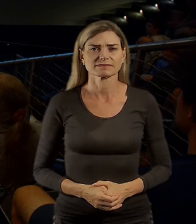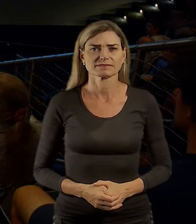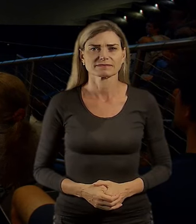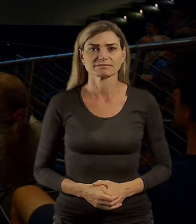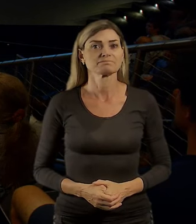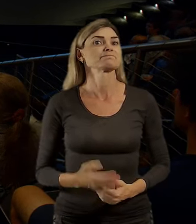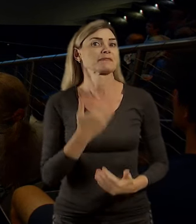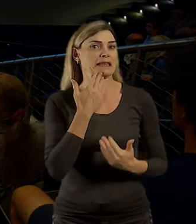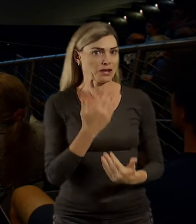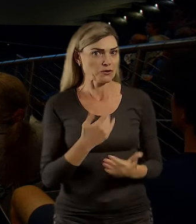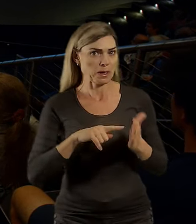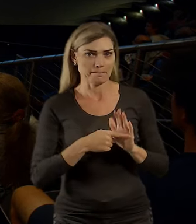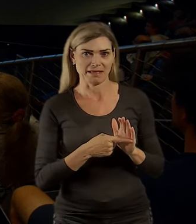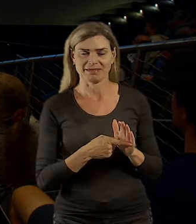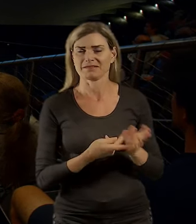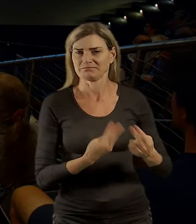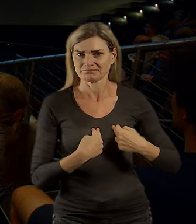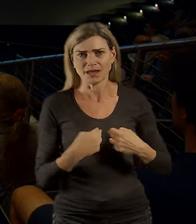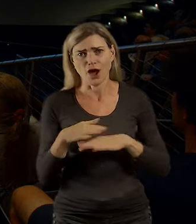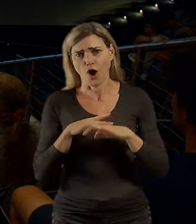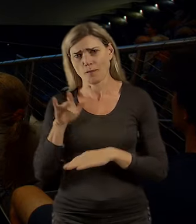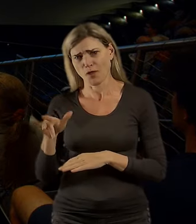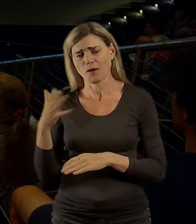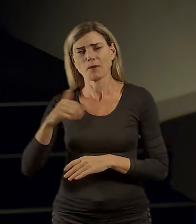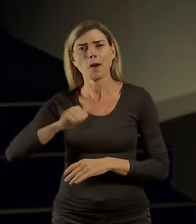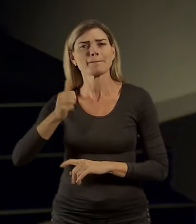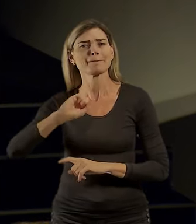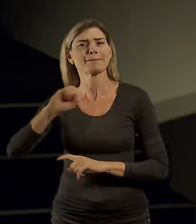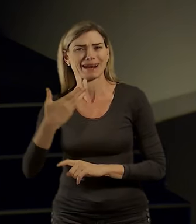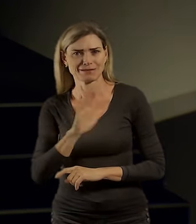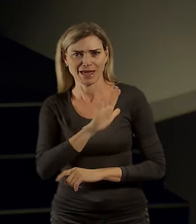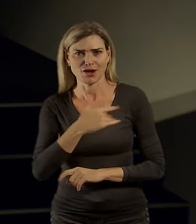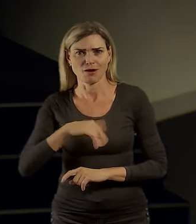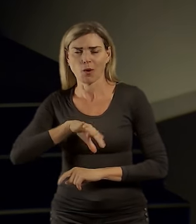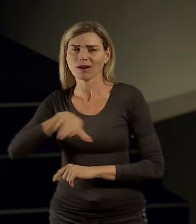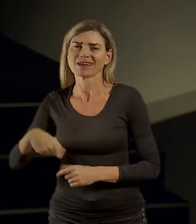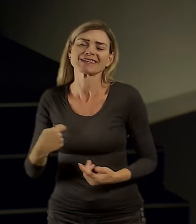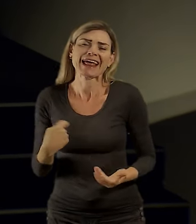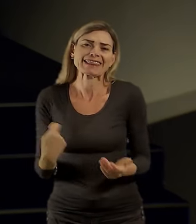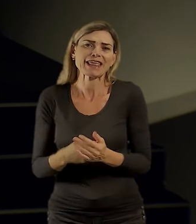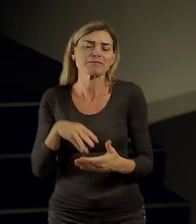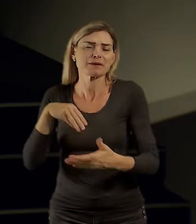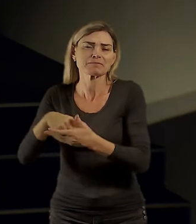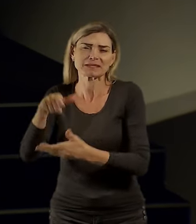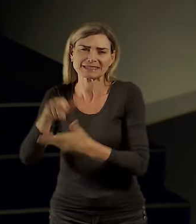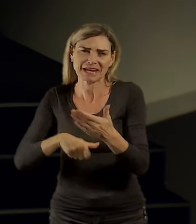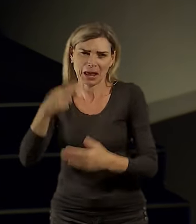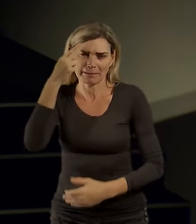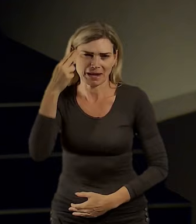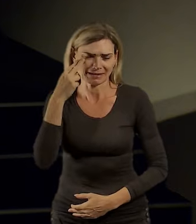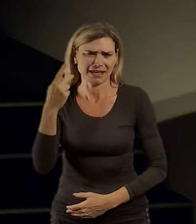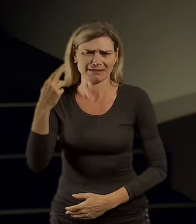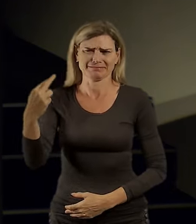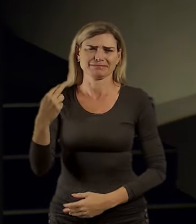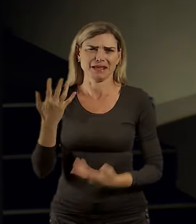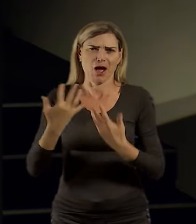Já děkuji Petrovi a omlouvám se mu, že jsem mu vyfouk první slajd jeho prezentace, tak my piráti máme to kopírování rádi, to asi všichni jako chápou,